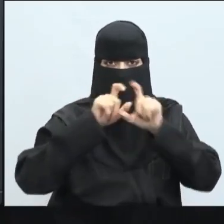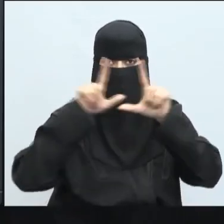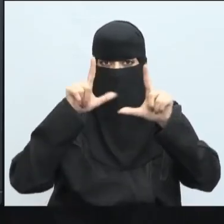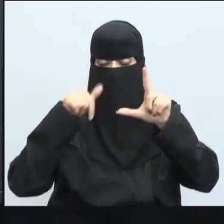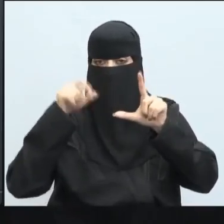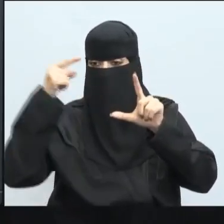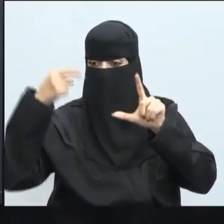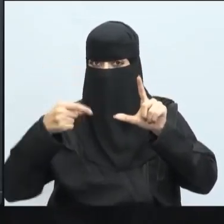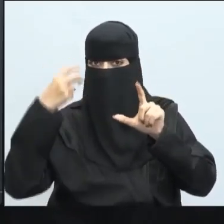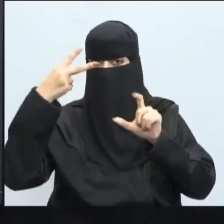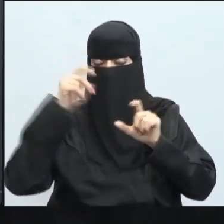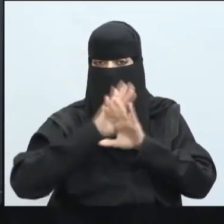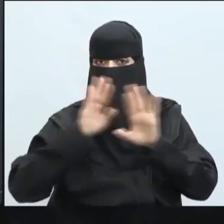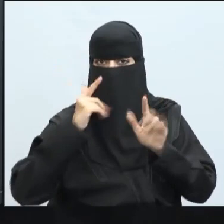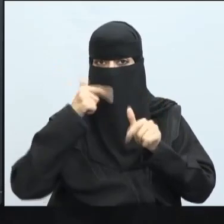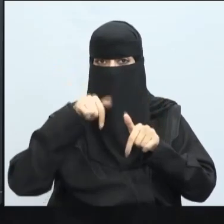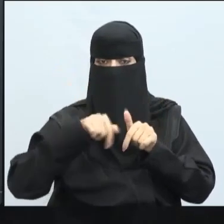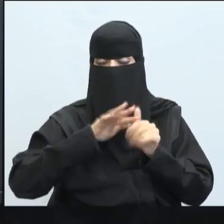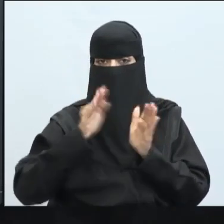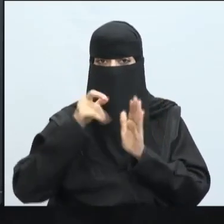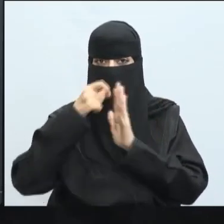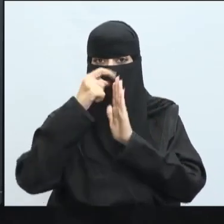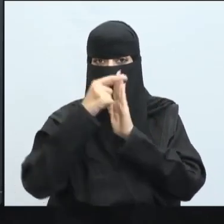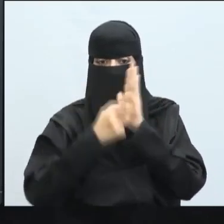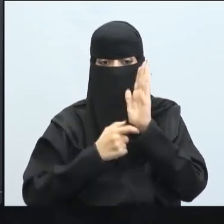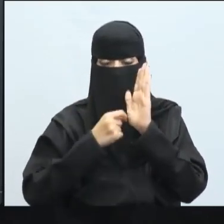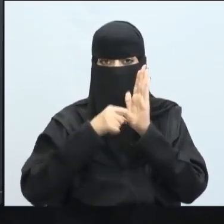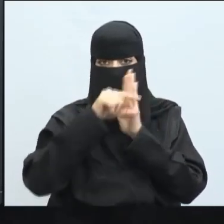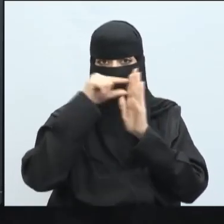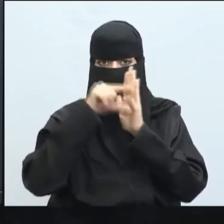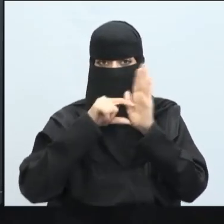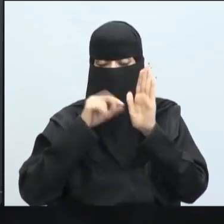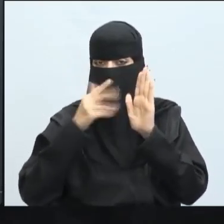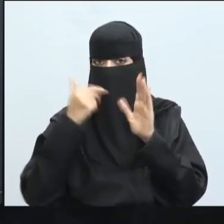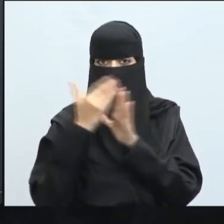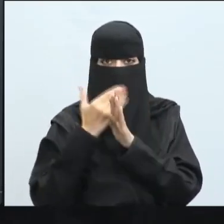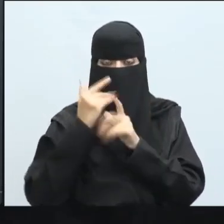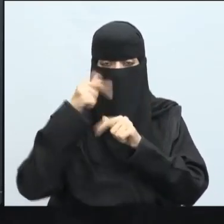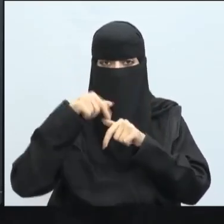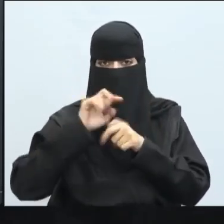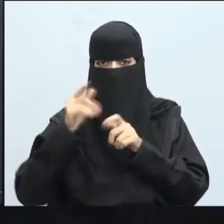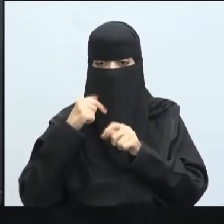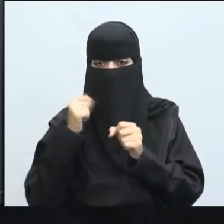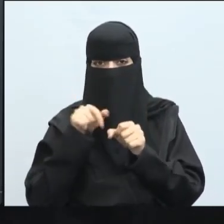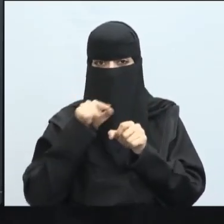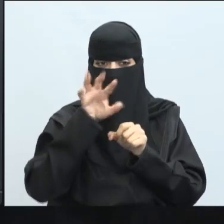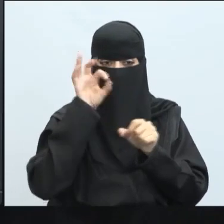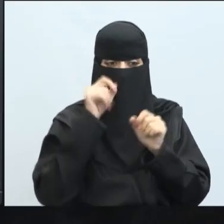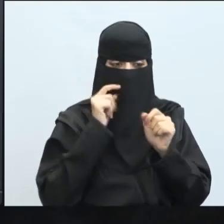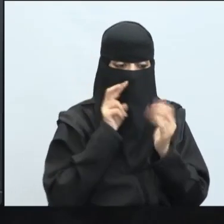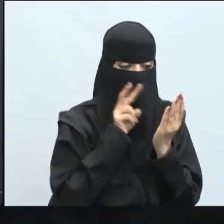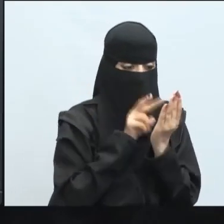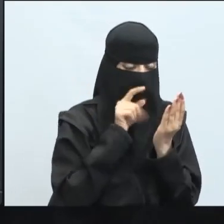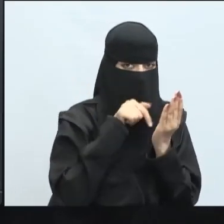معلمين فقط هنا ستحتاج إلى الستبيكر أو إلى القوائم لماذا؟ حتى تقيد المستخدم في